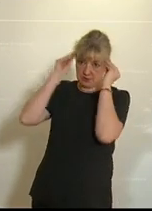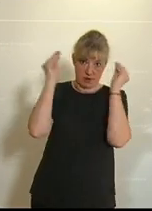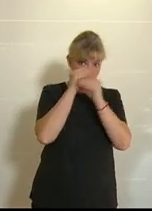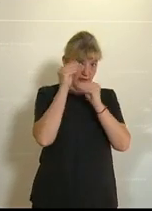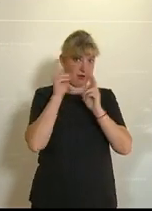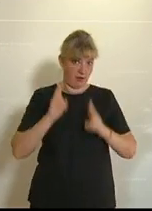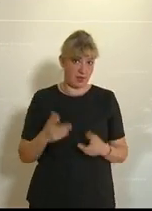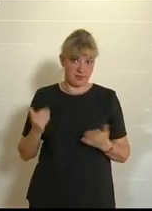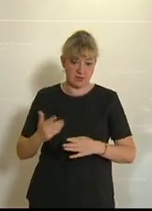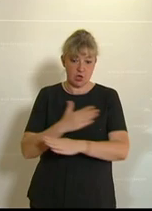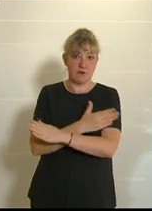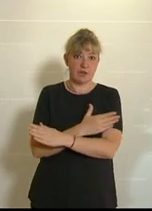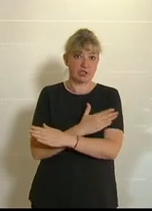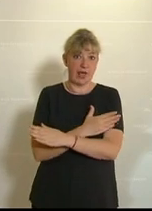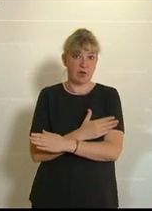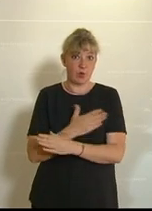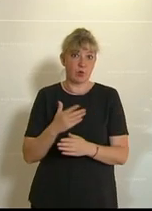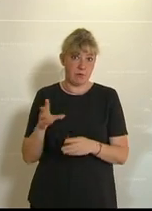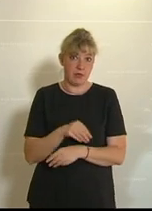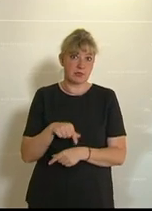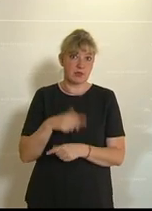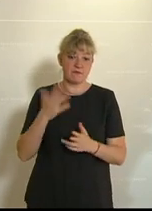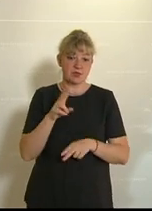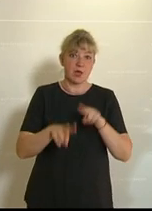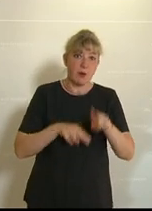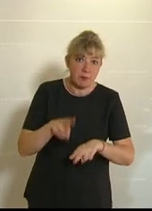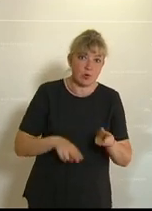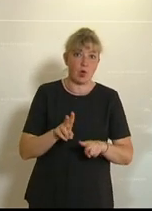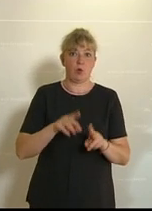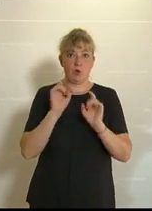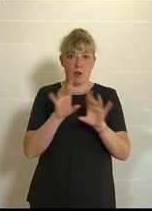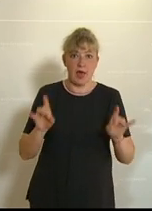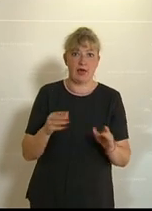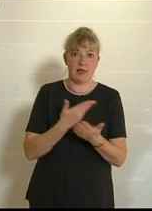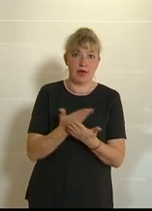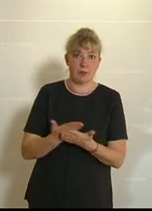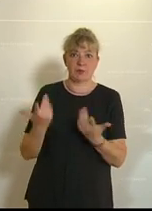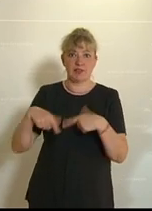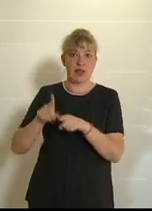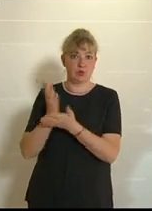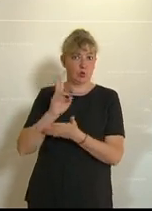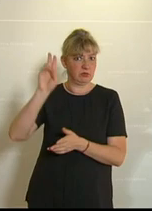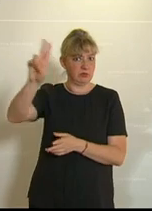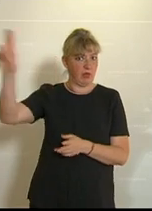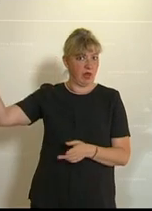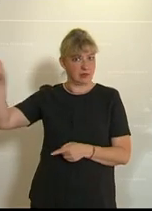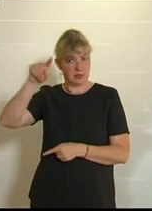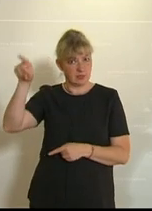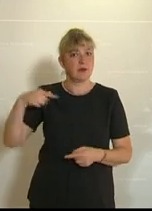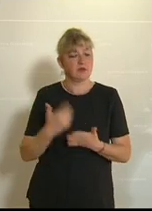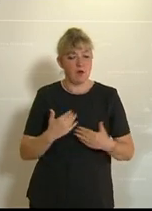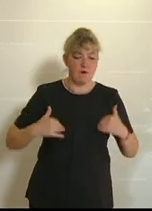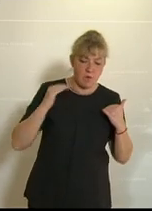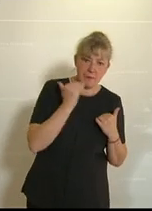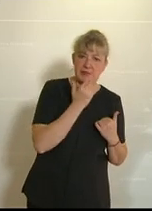mit der Verschränkung mit den bereits bestehenden Betreuungs und Lernangeboten, die die Länder jetzt schon anbieten? Dass wir da zwischen